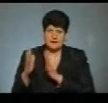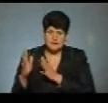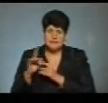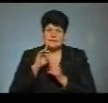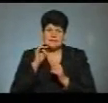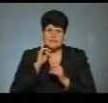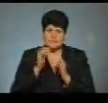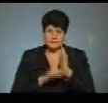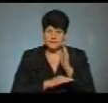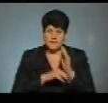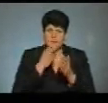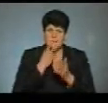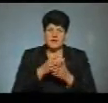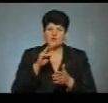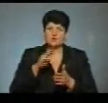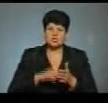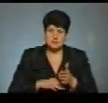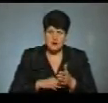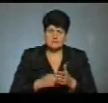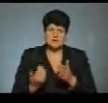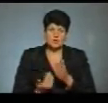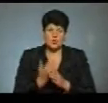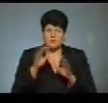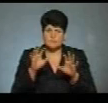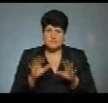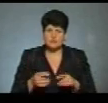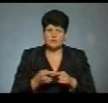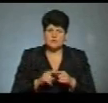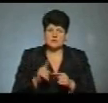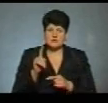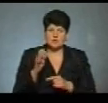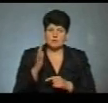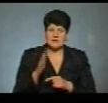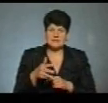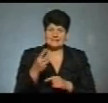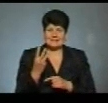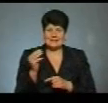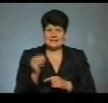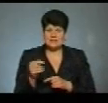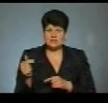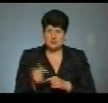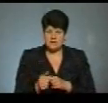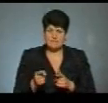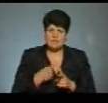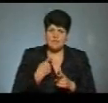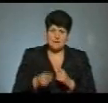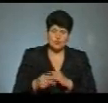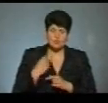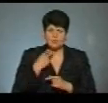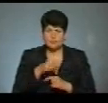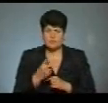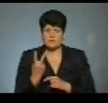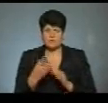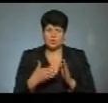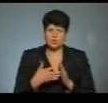зелених насаджень передбачено штраф. За новим законом це до 153 тисяч гривень. Або ж позбавлення волі від 2